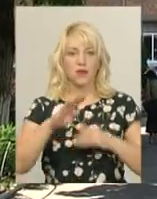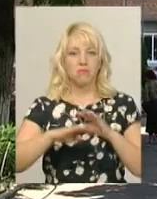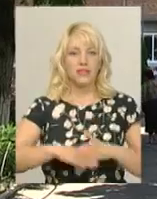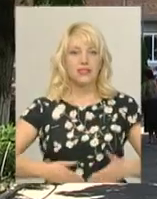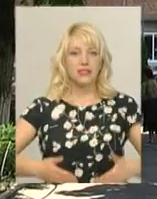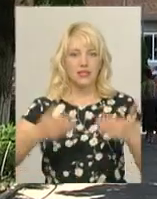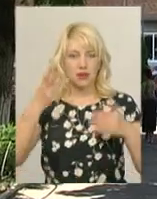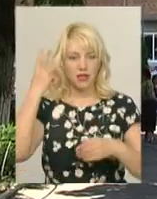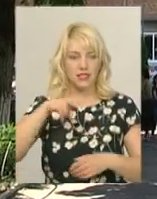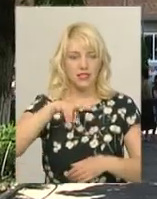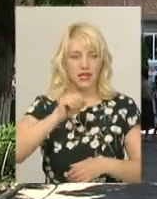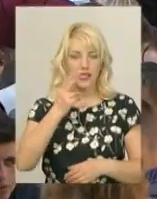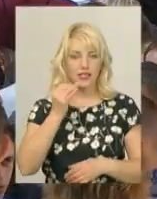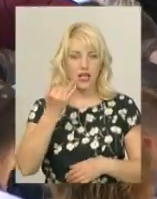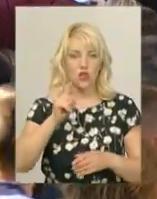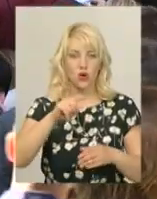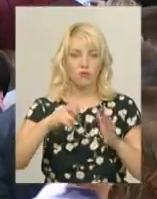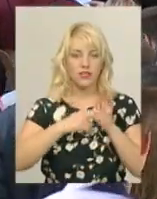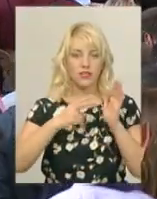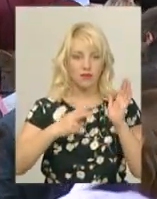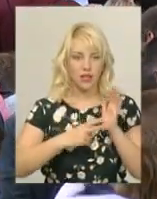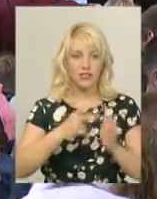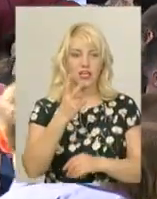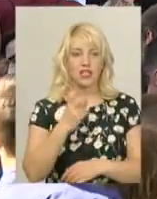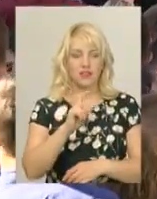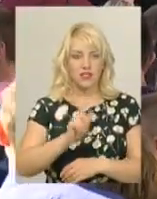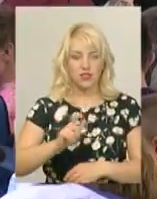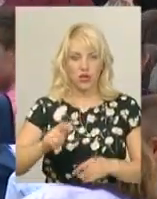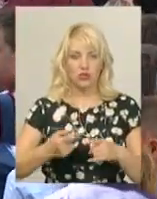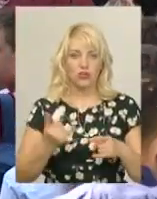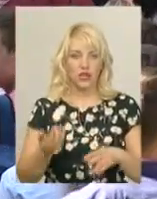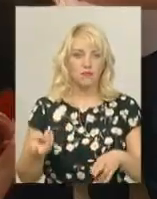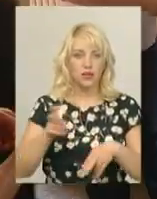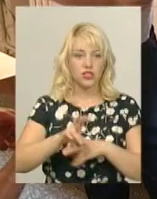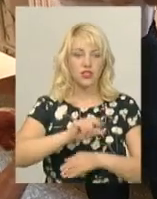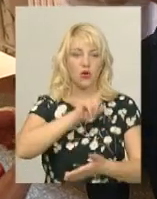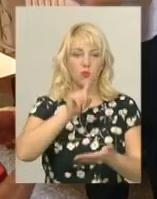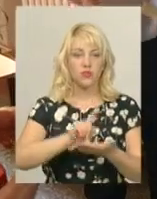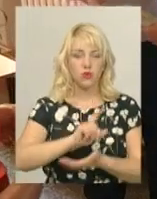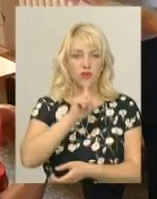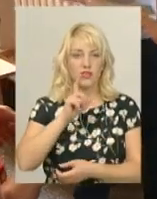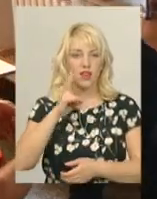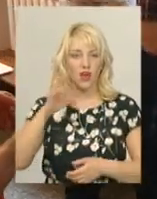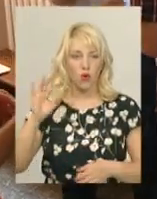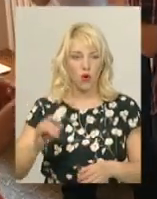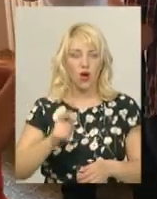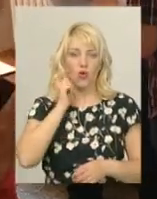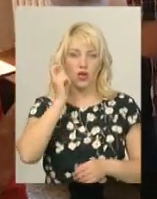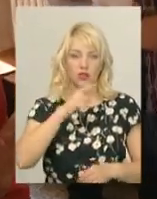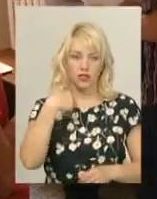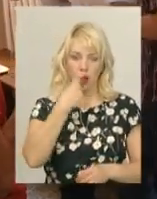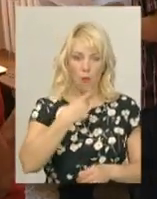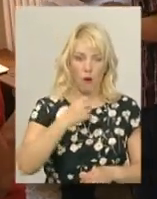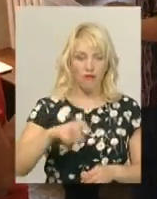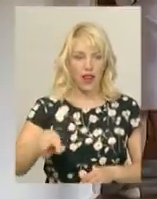Хмельницького ліцею номер 17 понад дві сотні абітурієнтів. Нині вони прийшли на обов'язкове ЗНО з української мови та літератури. Перед